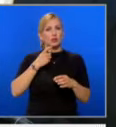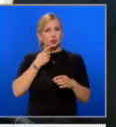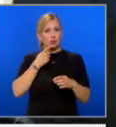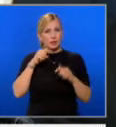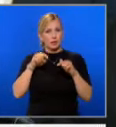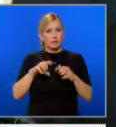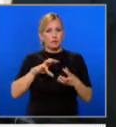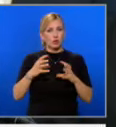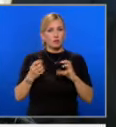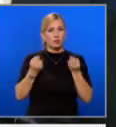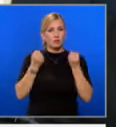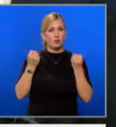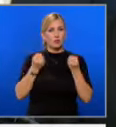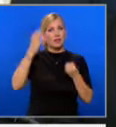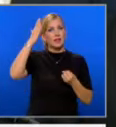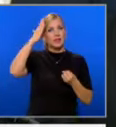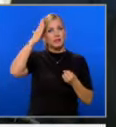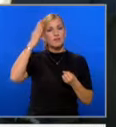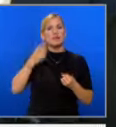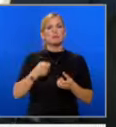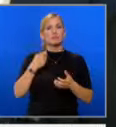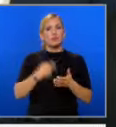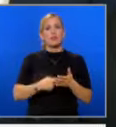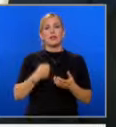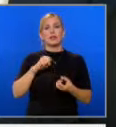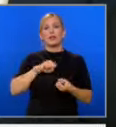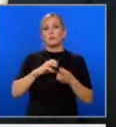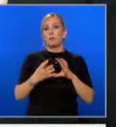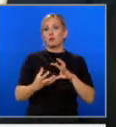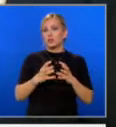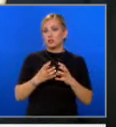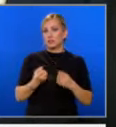политическия живот на страната една утвърдена политическа сила.